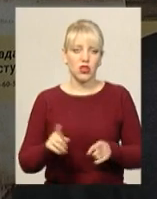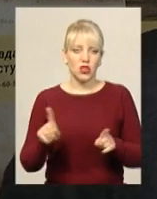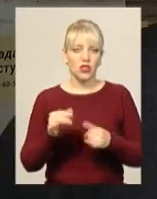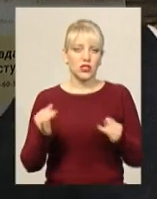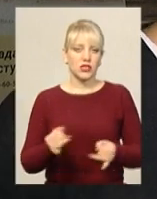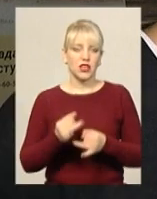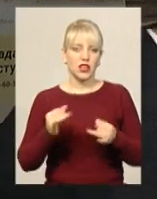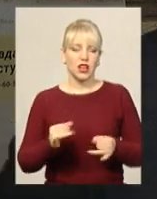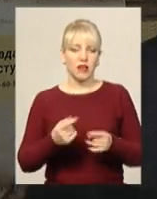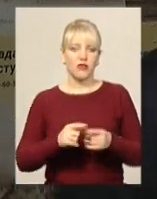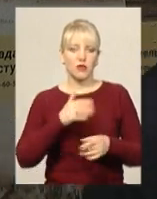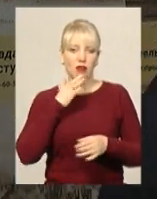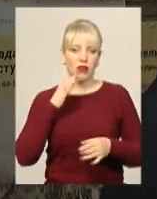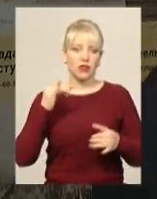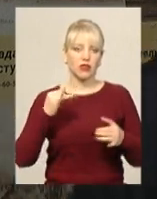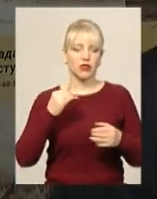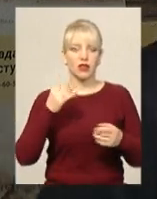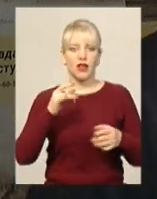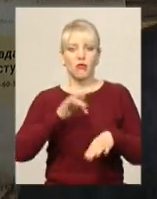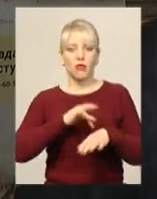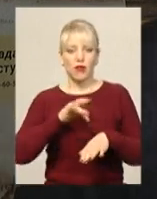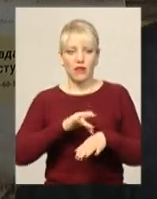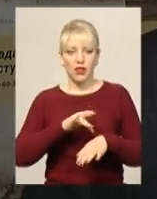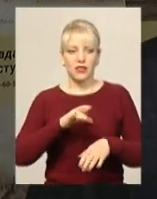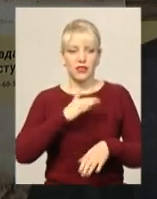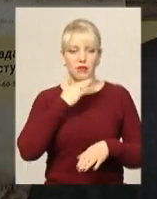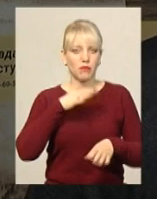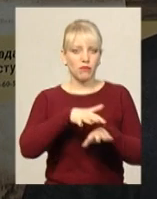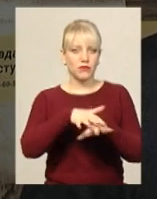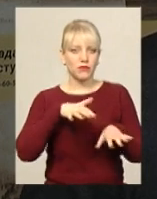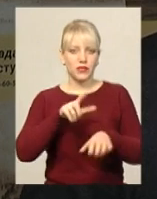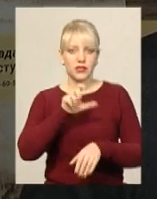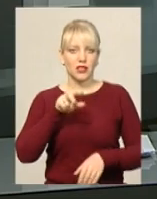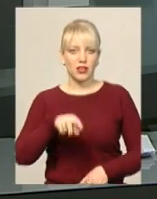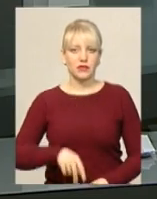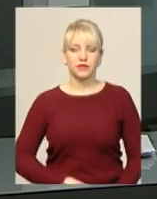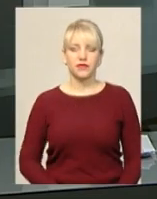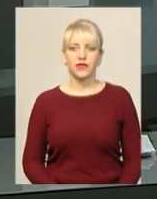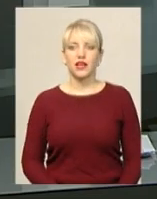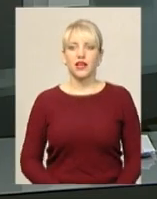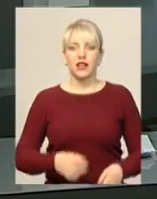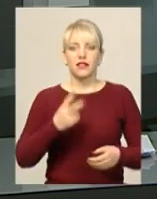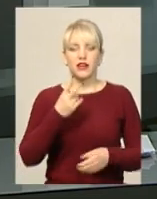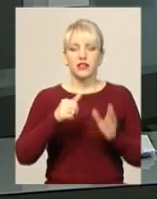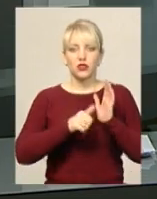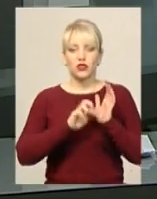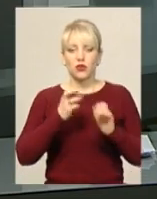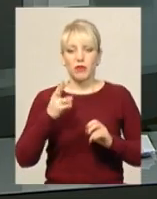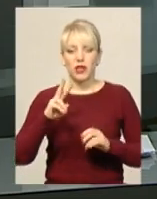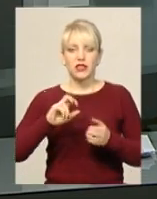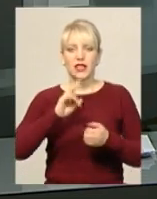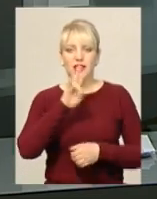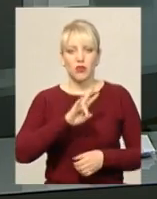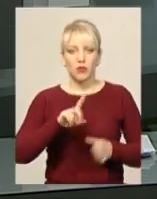цікавий, інтриги були, болівальників дуже багато, повні зали були. 26 березня в Миколаїві